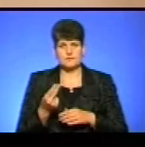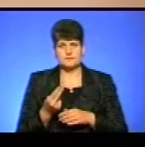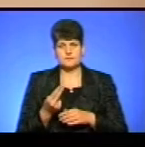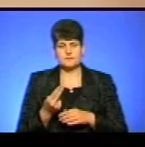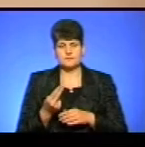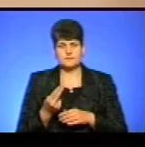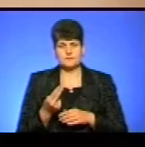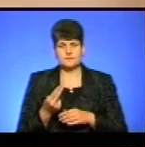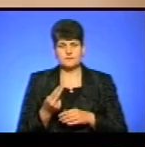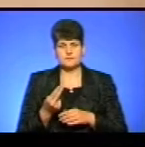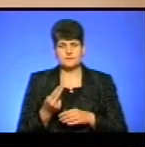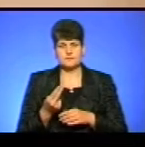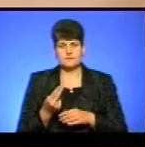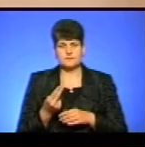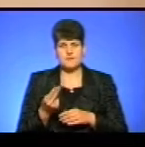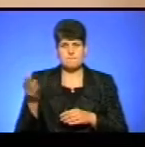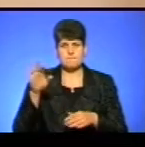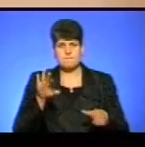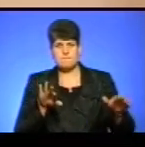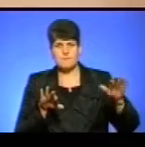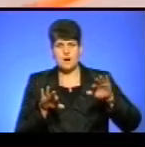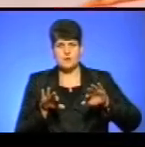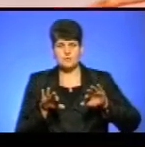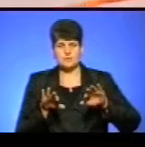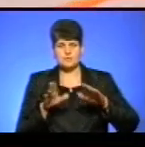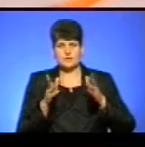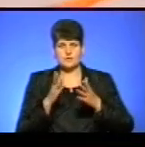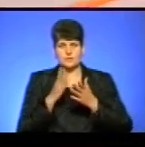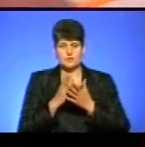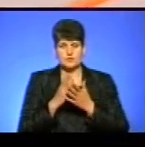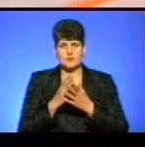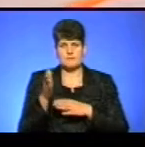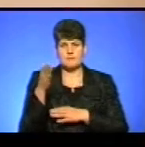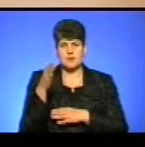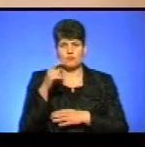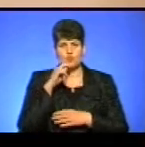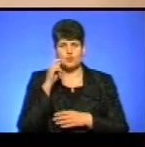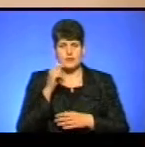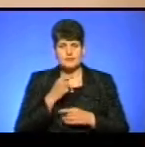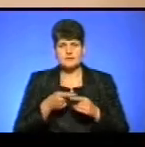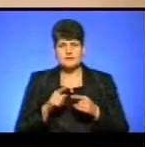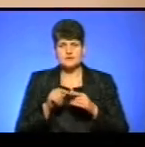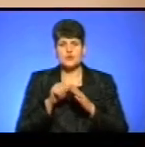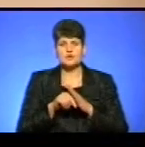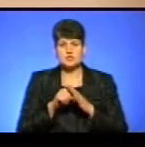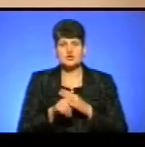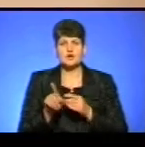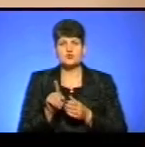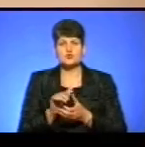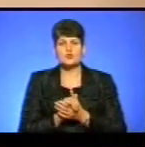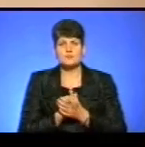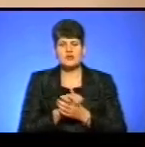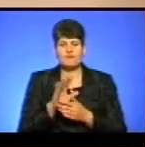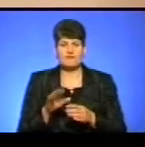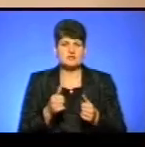пагорби, на якому стоїть прапор України. І це означає, що мир і все